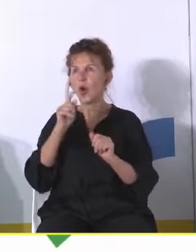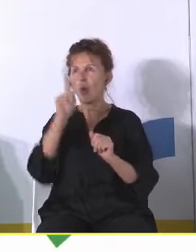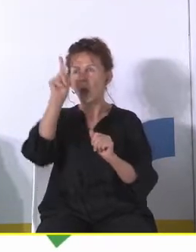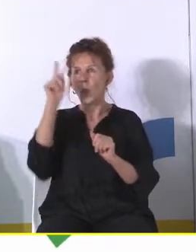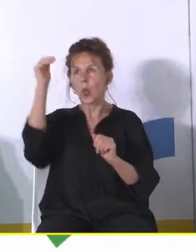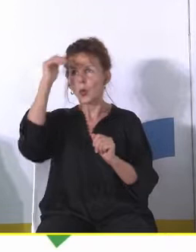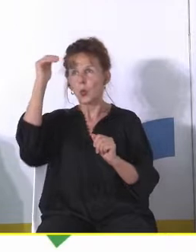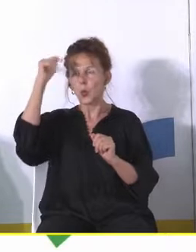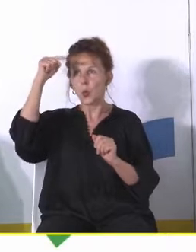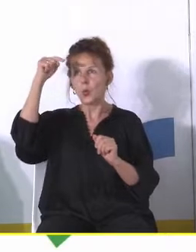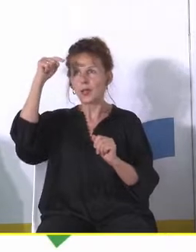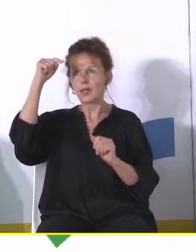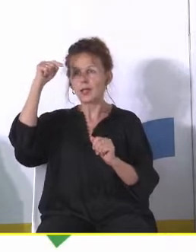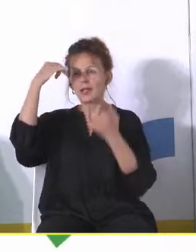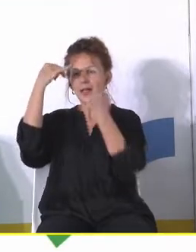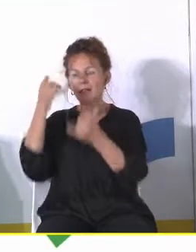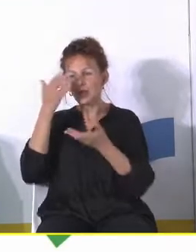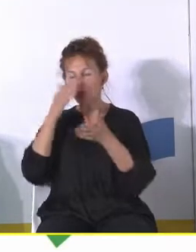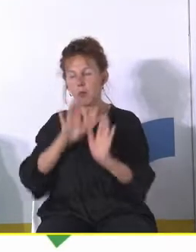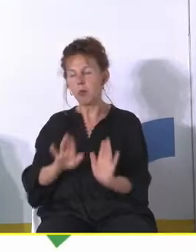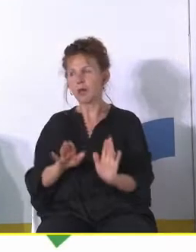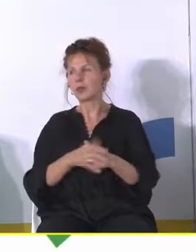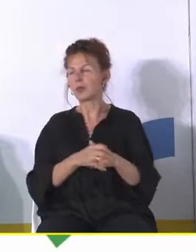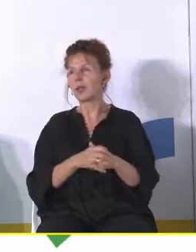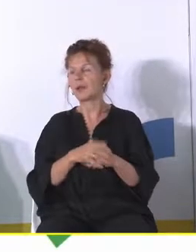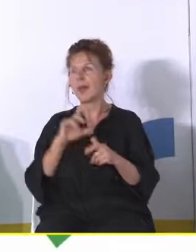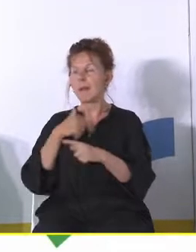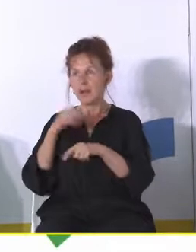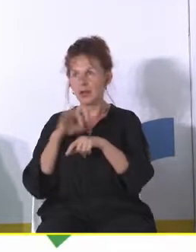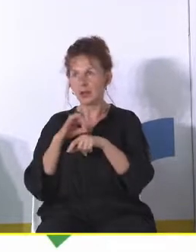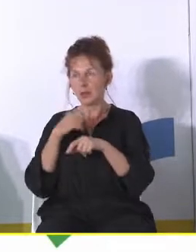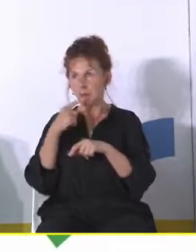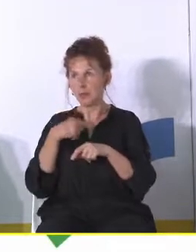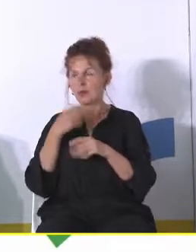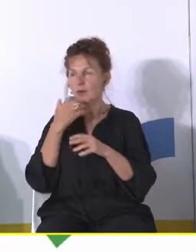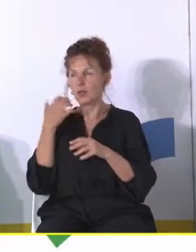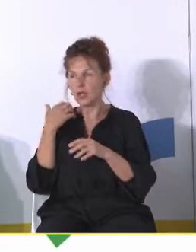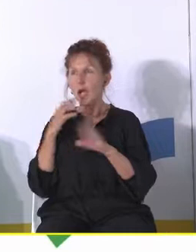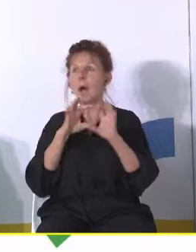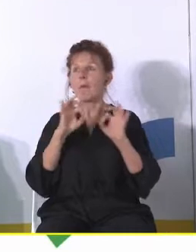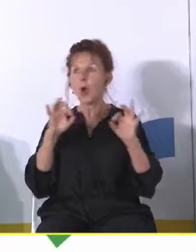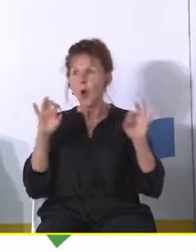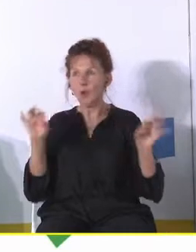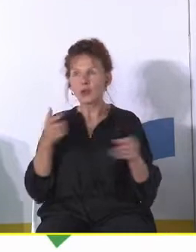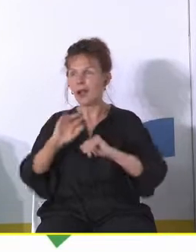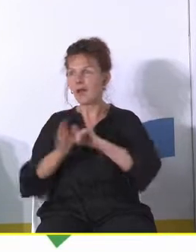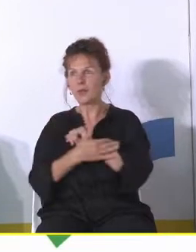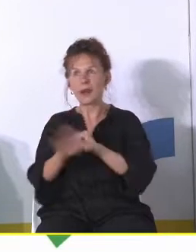w ogóle inaczej przedstawia tak jak pan doktor powiedział promocja a nie wsparcie